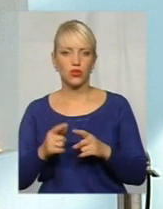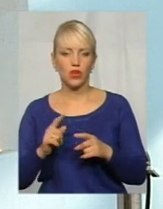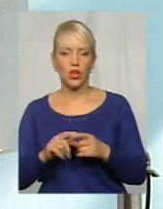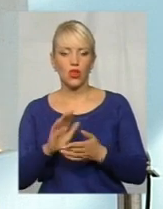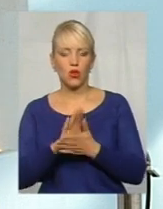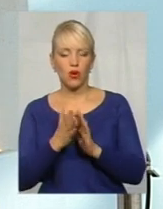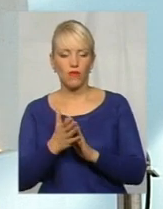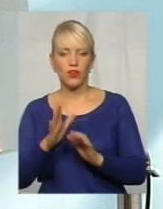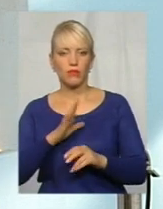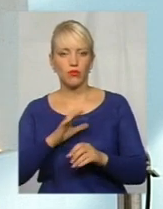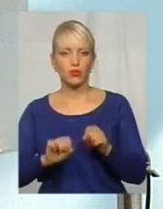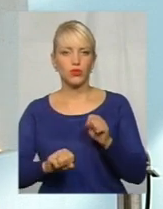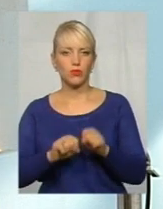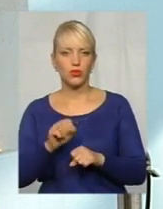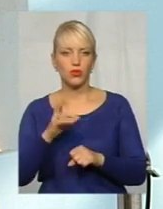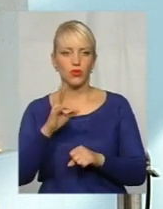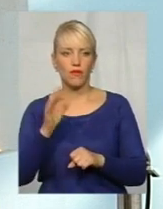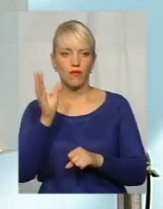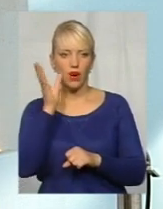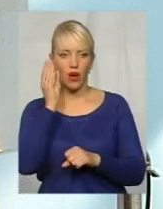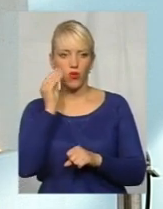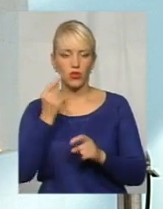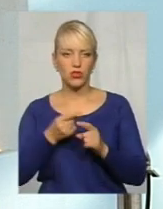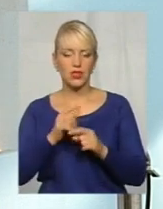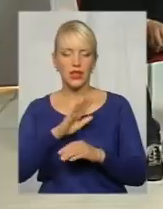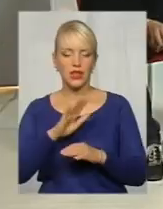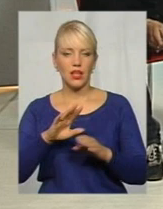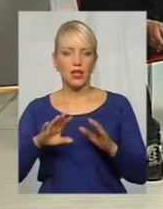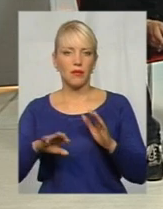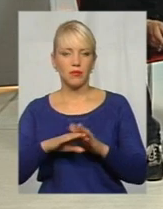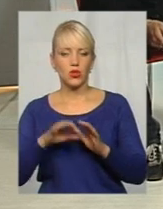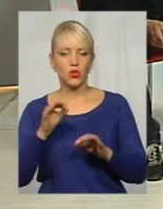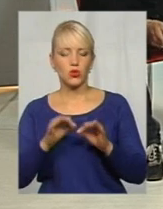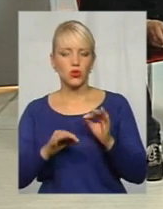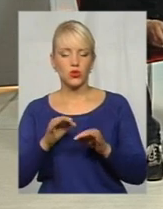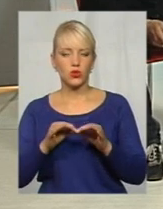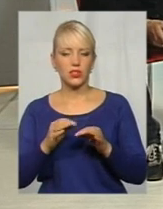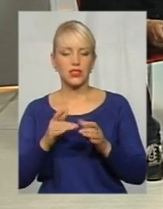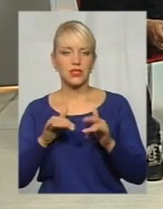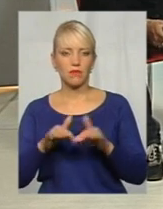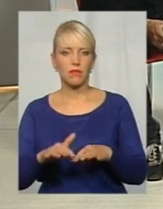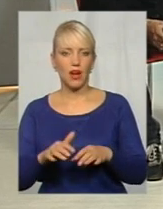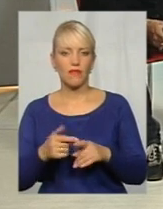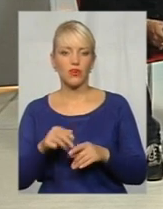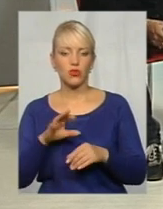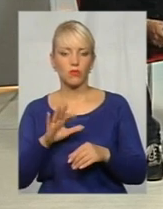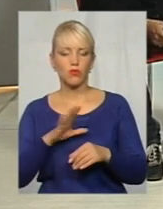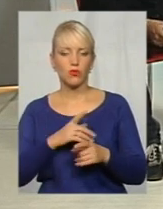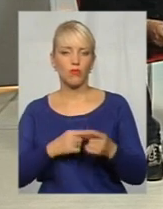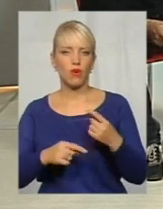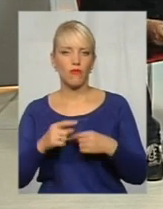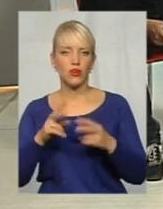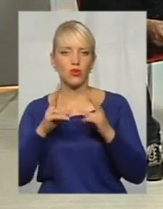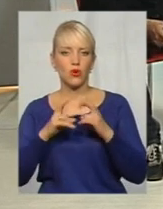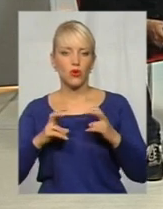порушенням, але враховуючи те, що це не підсудність справам адміністративного судочинства, воно було повернуто до розгляду до